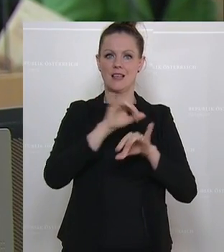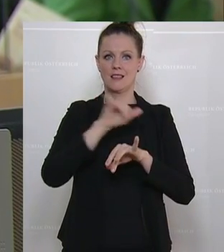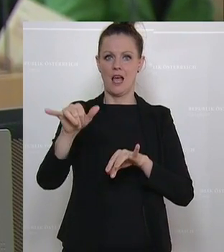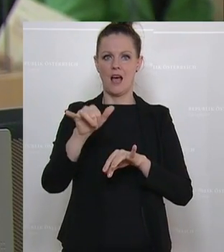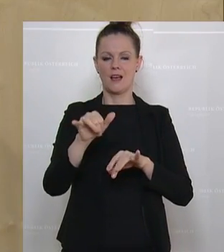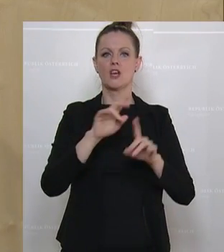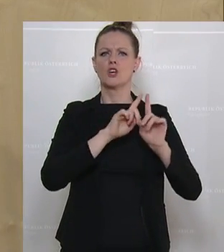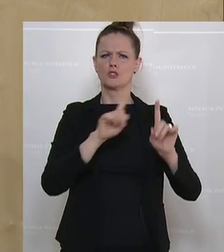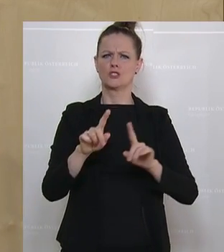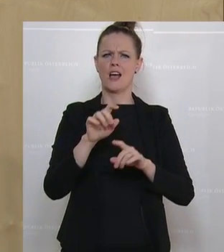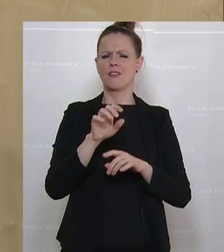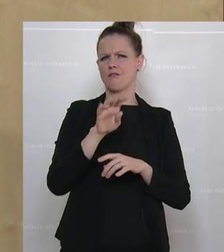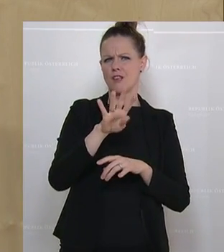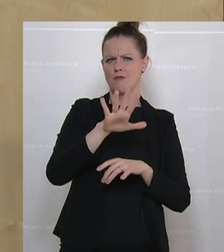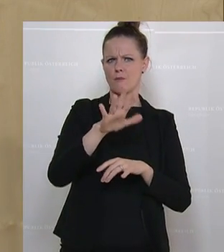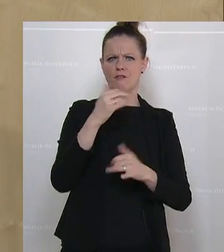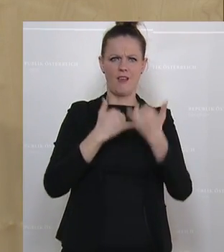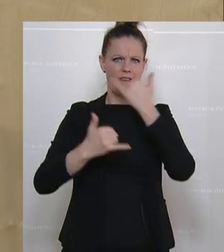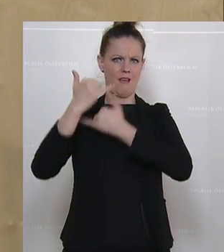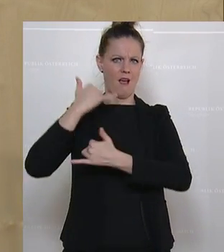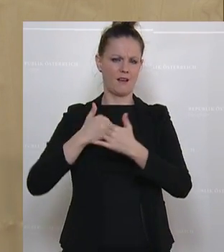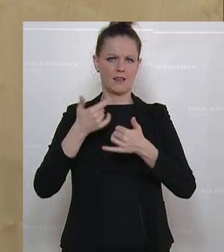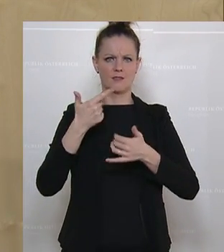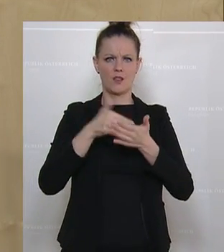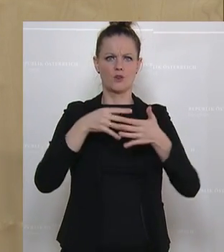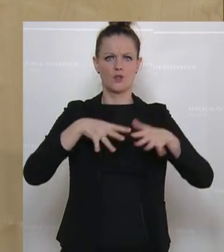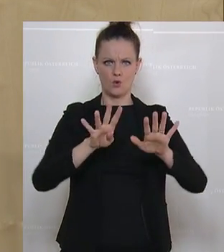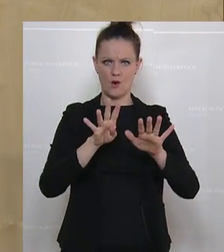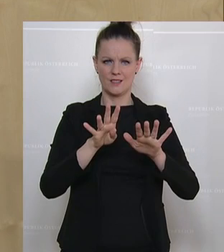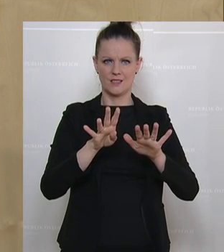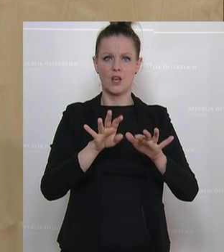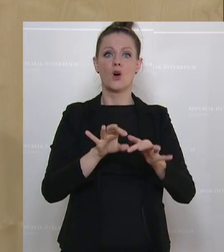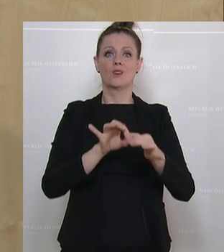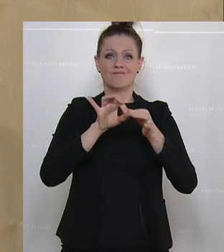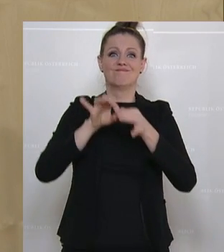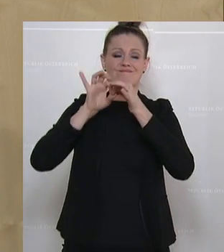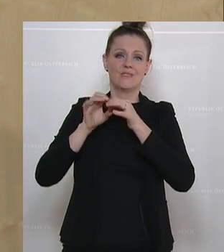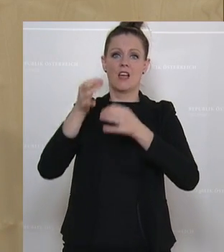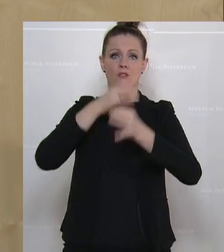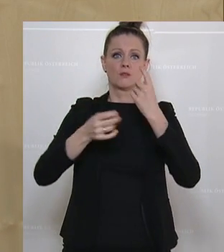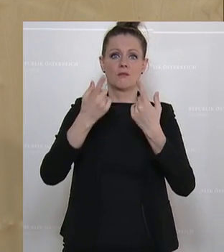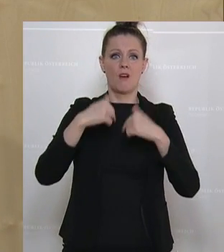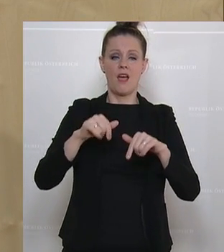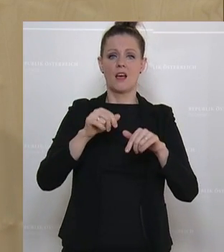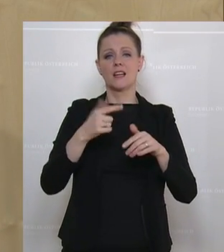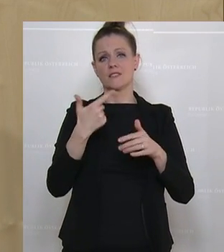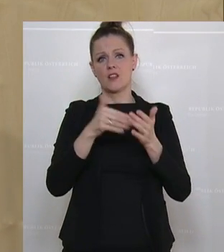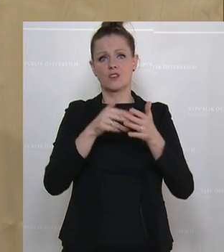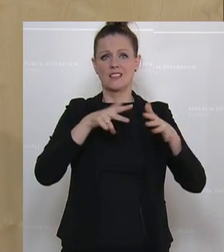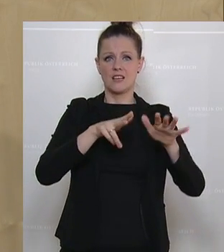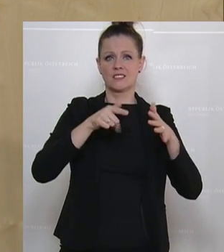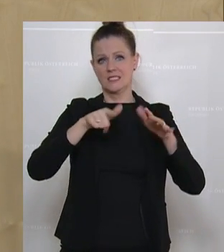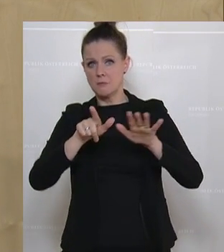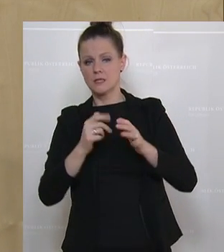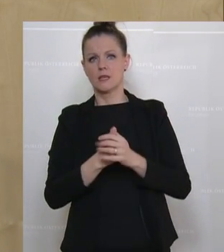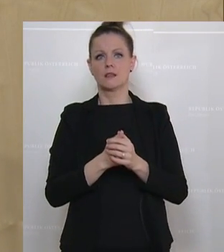zurückliegt. Der Bericht wurde 2019 veröffentlicht und ging auf Informationen zurück von 2018, 2017 teilweise. Der hat sich die Situation verbessert.